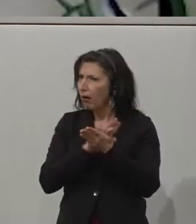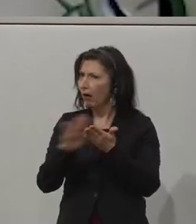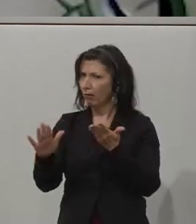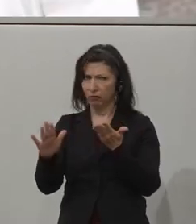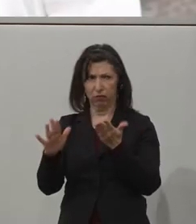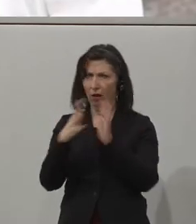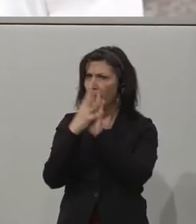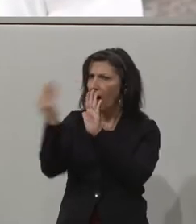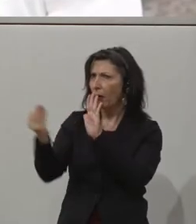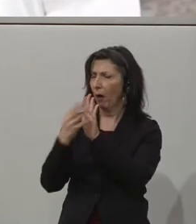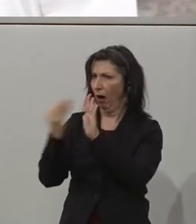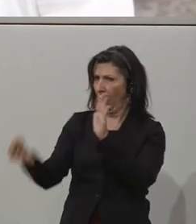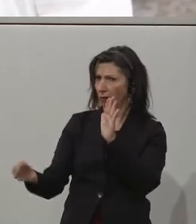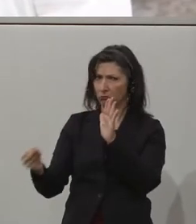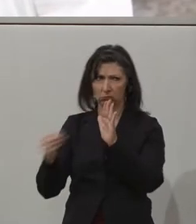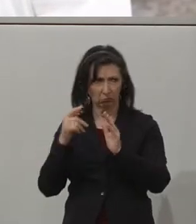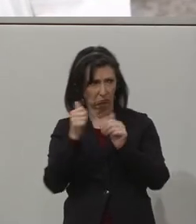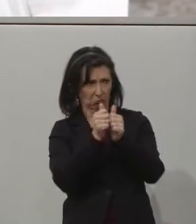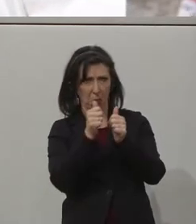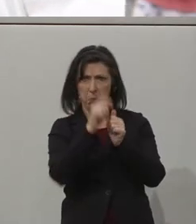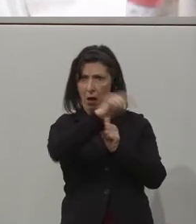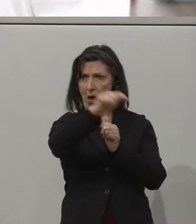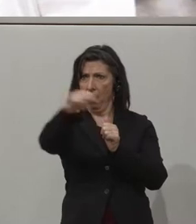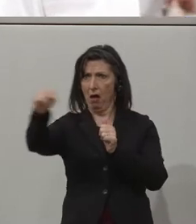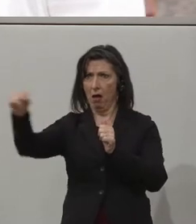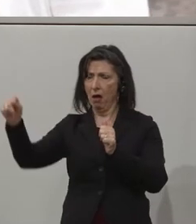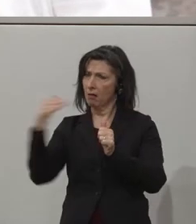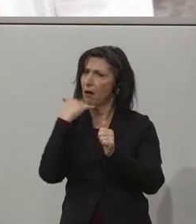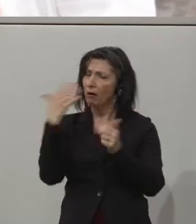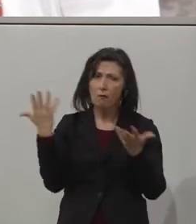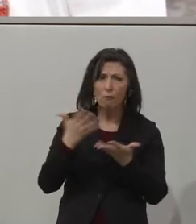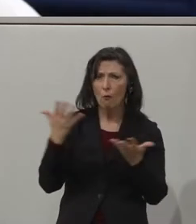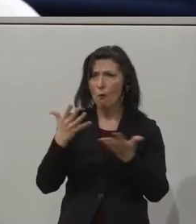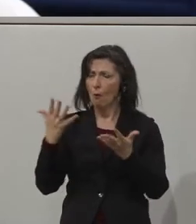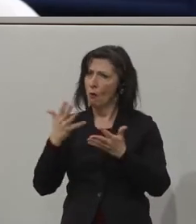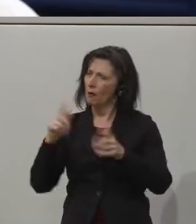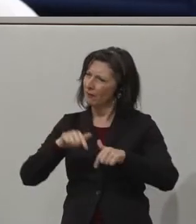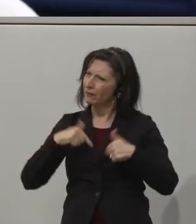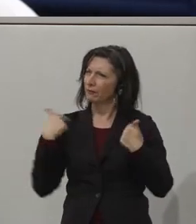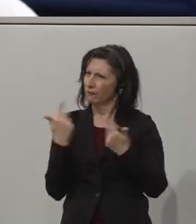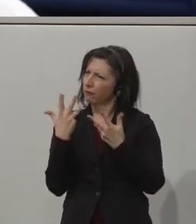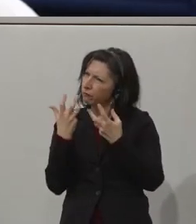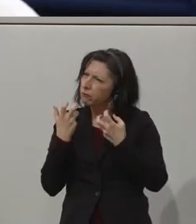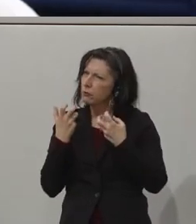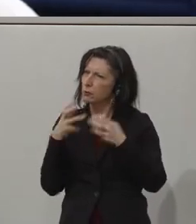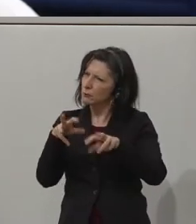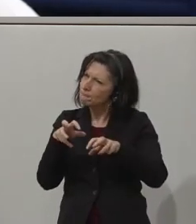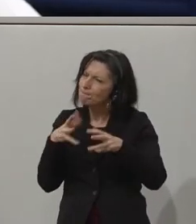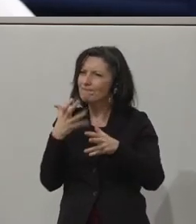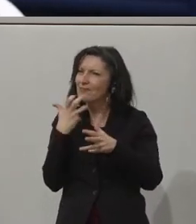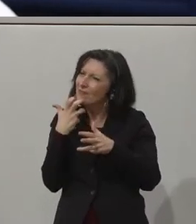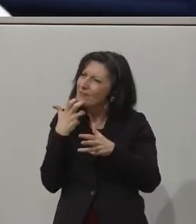around the country. And our ambition would be that it would be a government initiative to really support